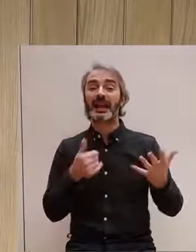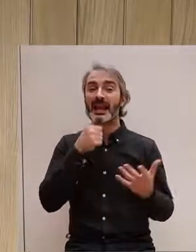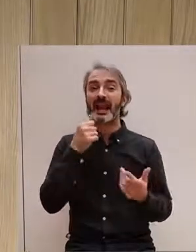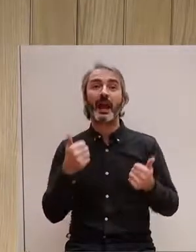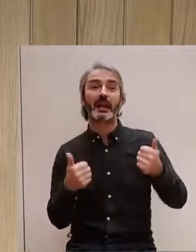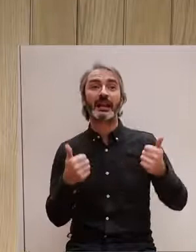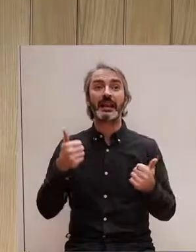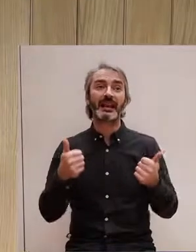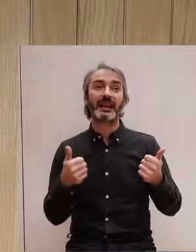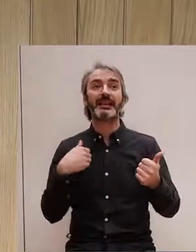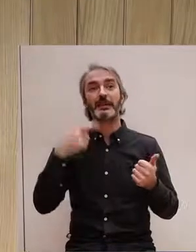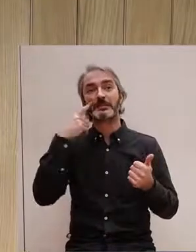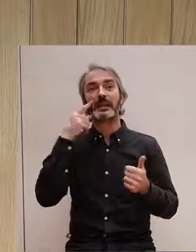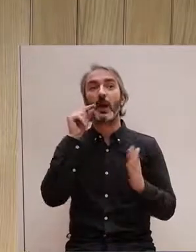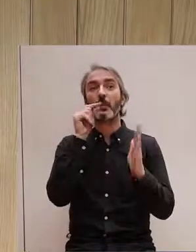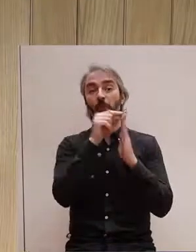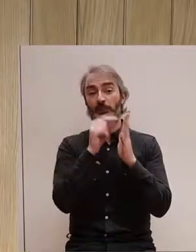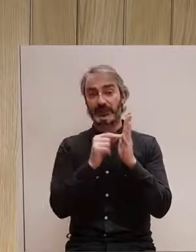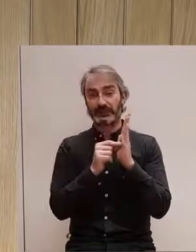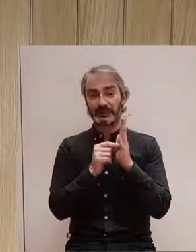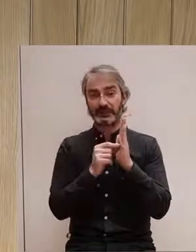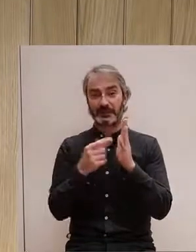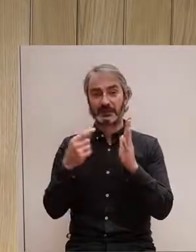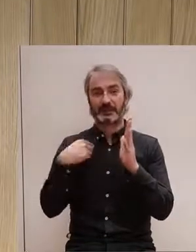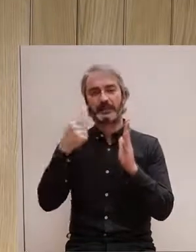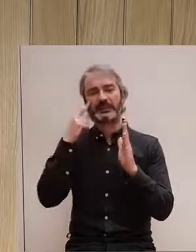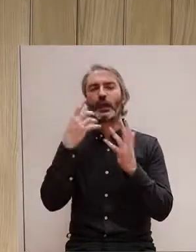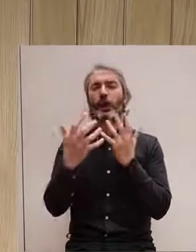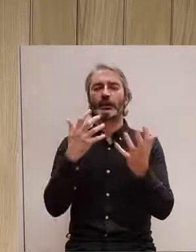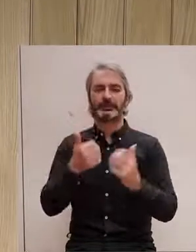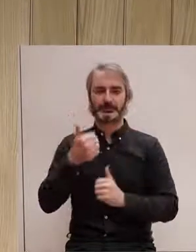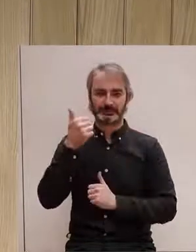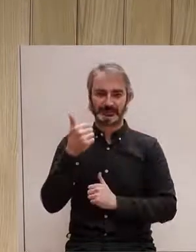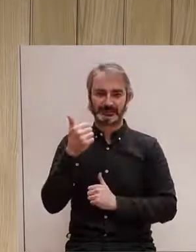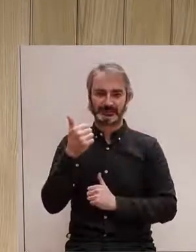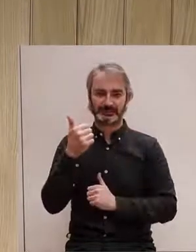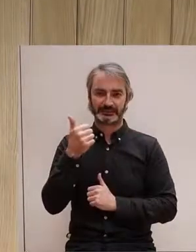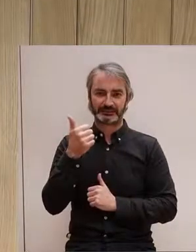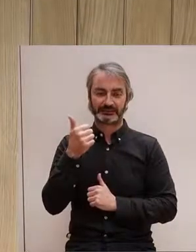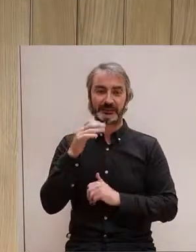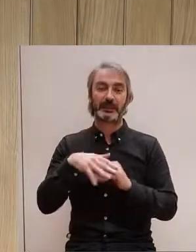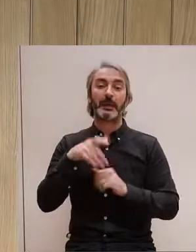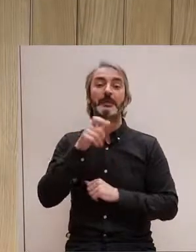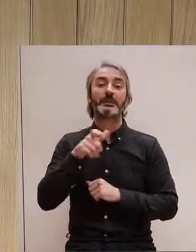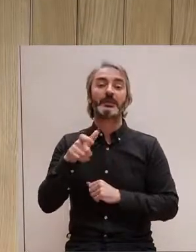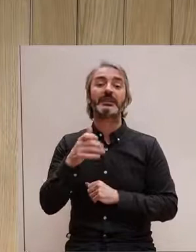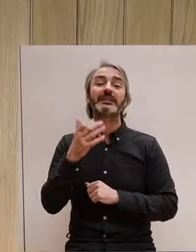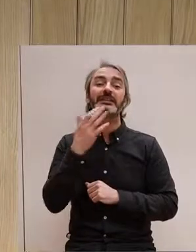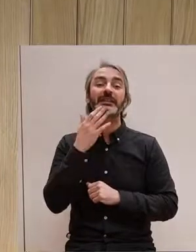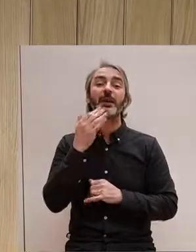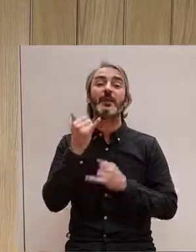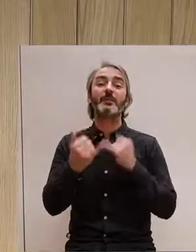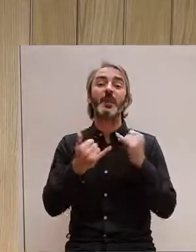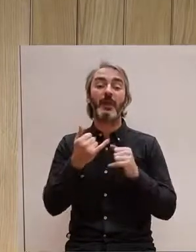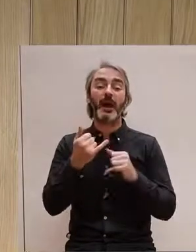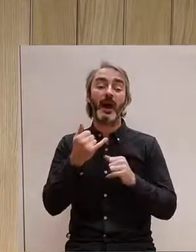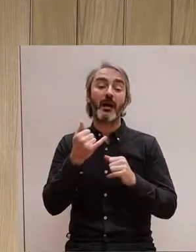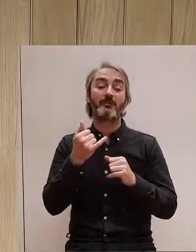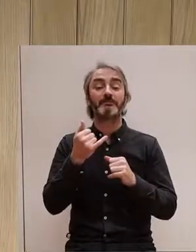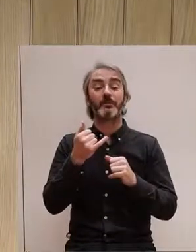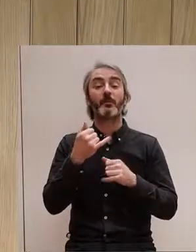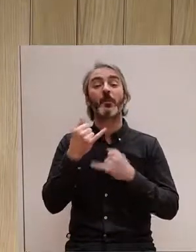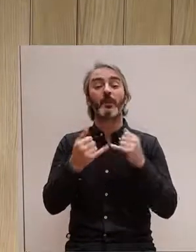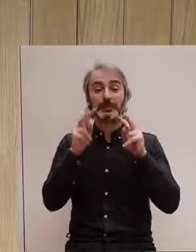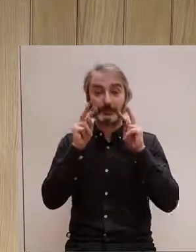versió que es veu als puntets, que és la que té més contrast. També per gent que pugui tenir més problemes de diversitat